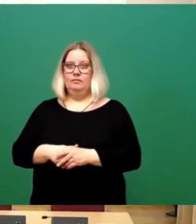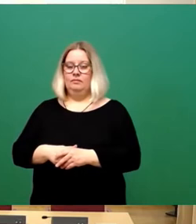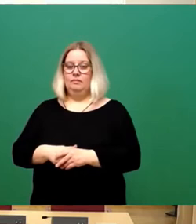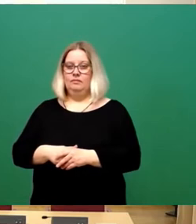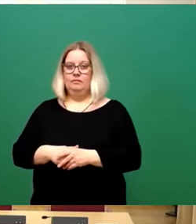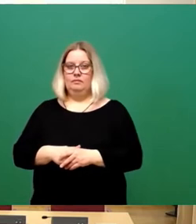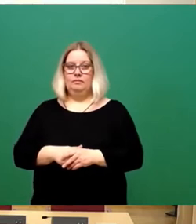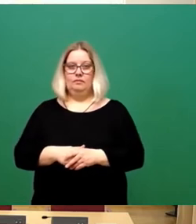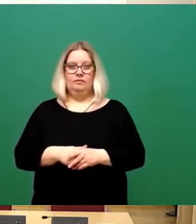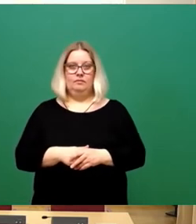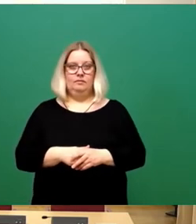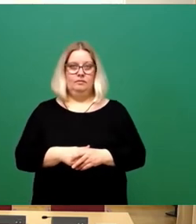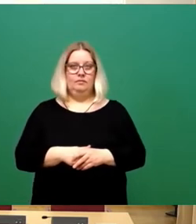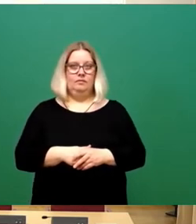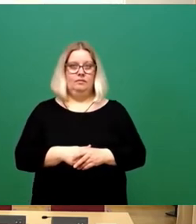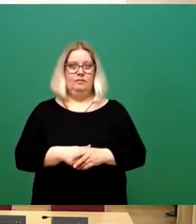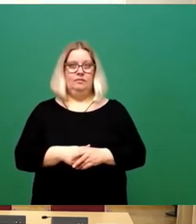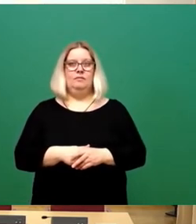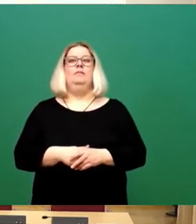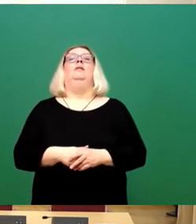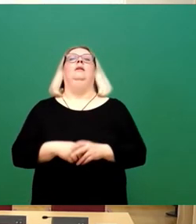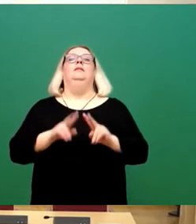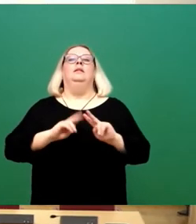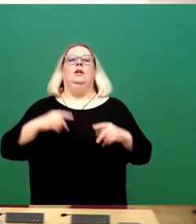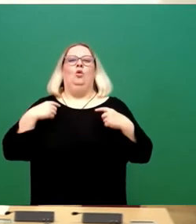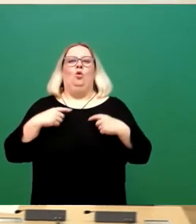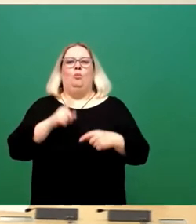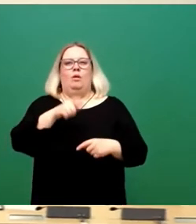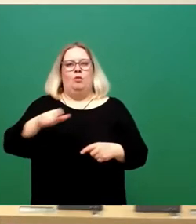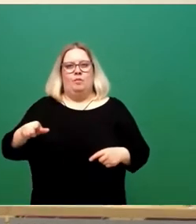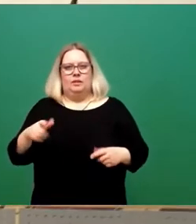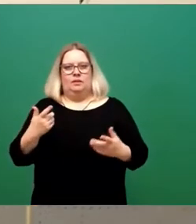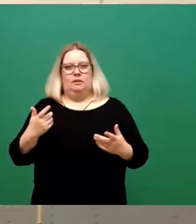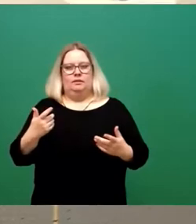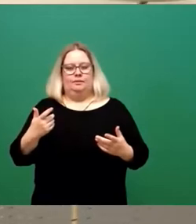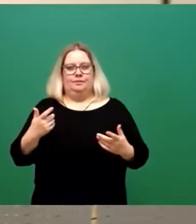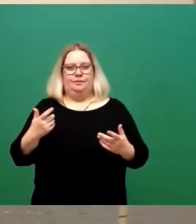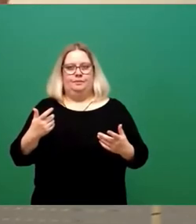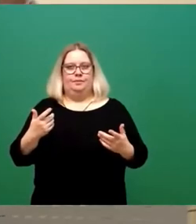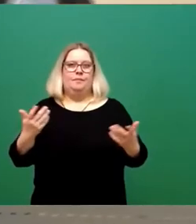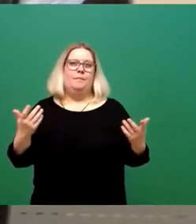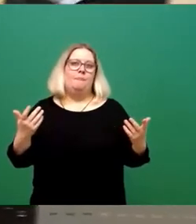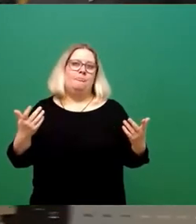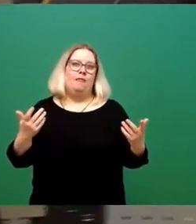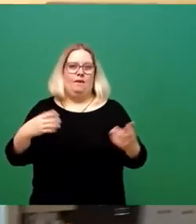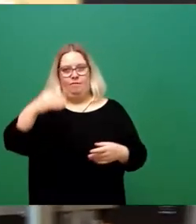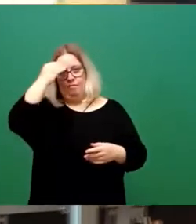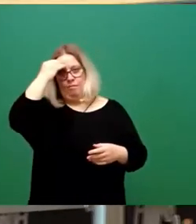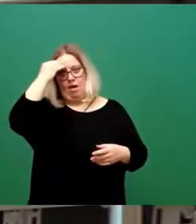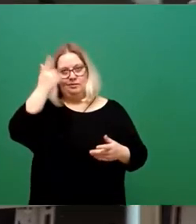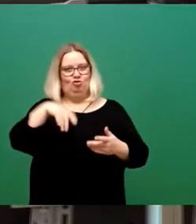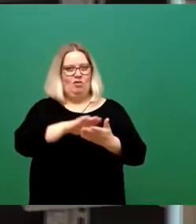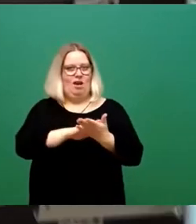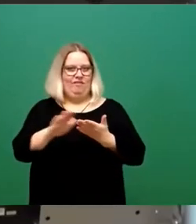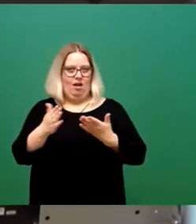Jetzt nehme ich gerne an. Sehr geehrter Herr Oberbürgermeister, sehr geehrte Bürgerinnen und Bürger, Sie merken schon, das ist nicht leicht zu vermitteln,